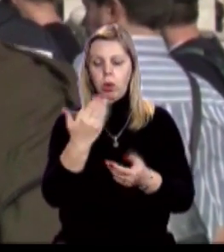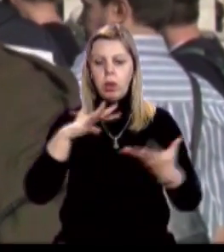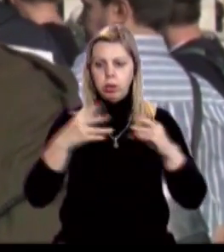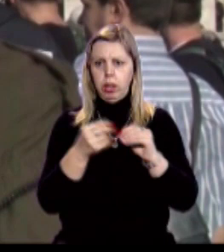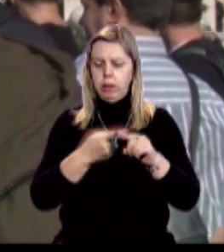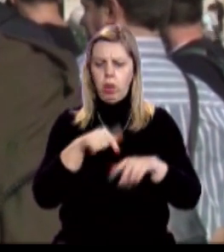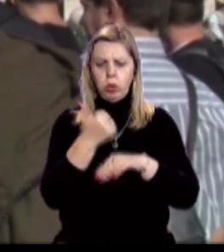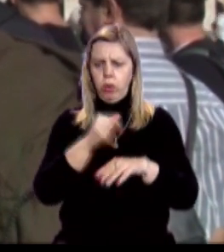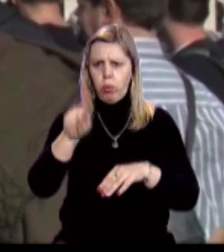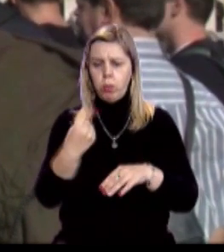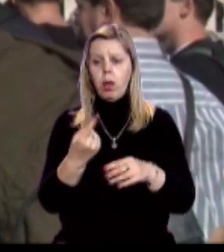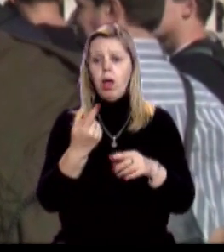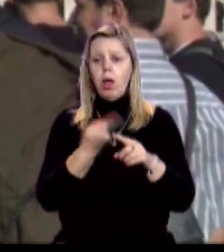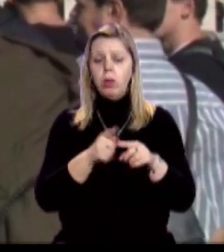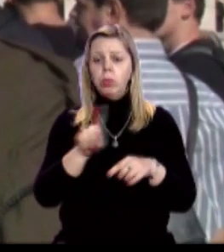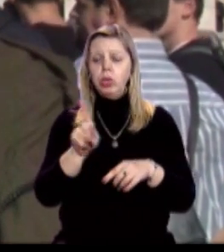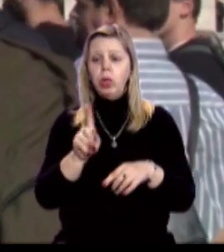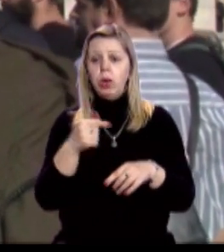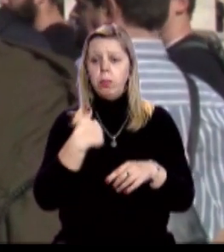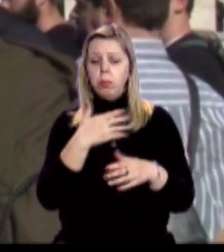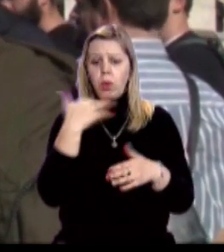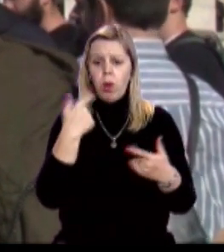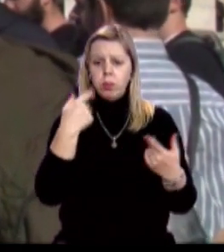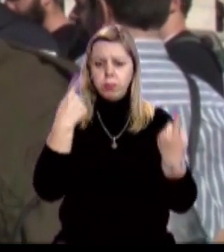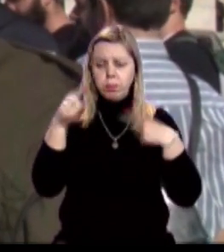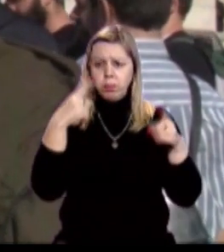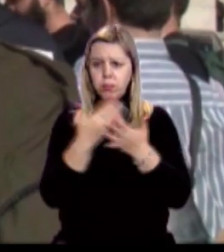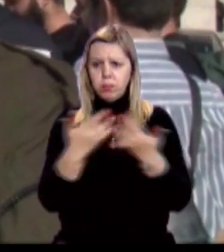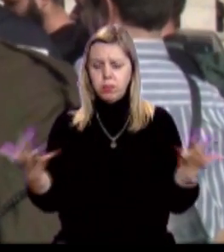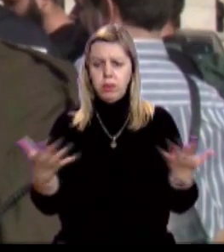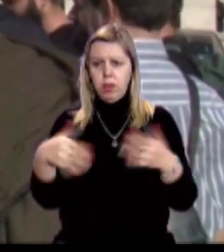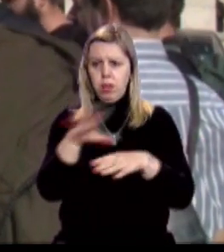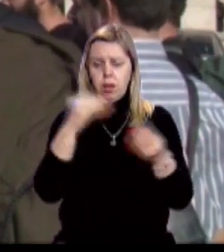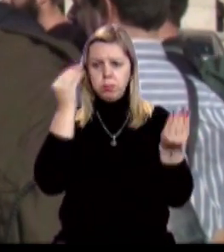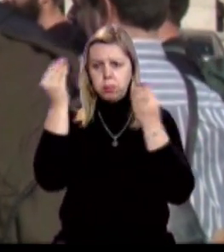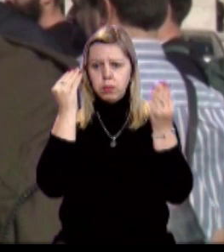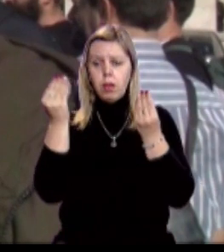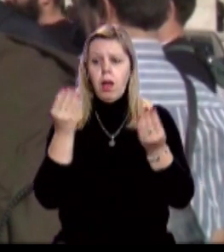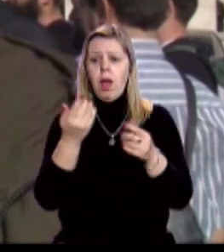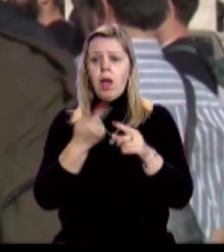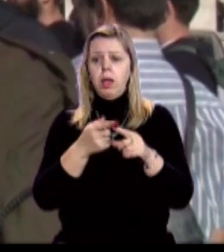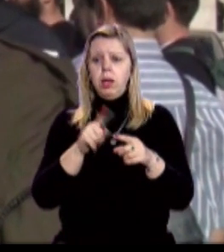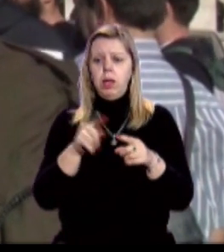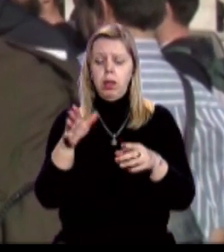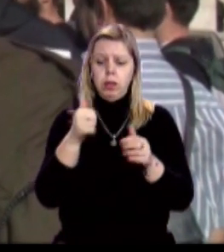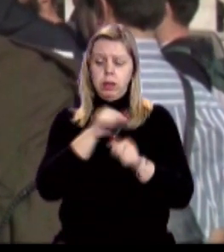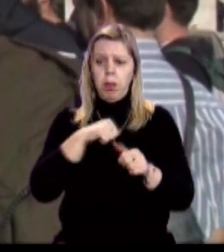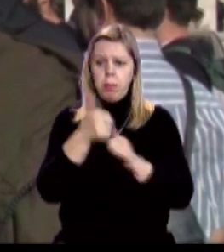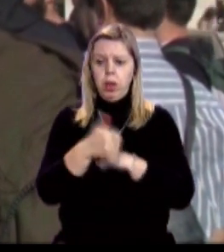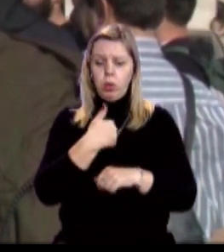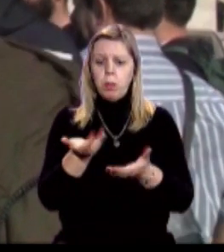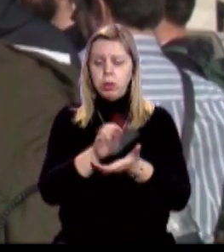результату. Це є основною вимогою, тому що дуже багато маніпуляцій зараз з суспільною думкою. І ми насамперед так само